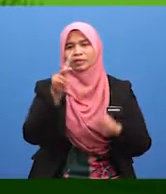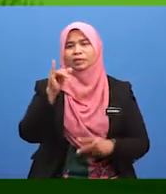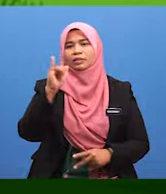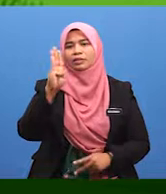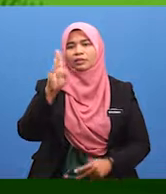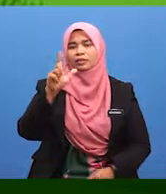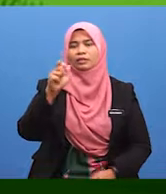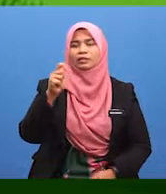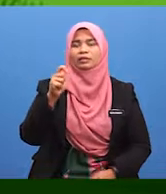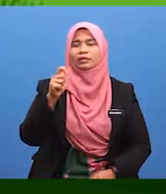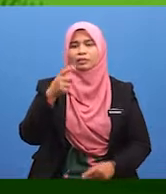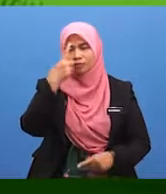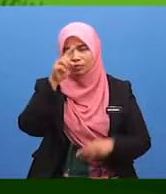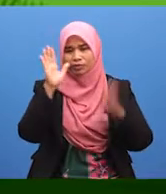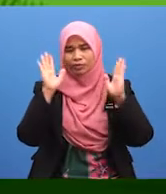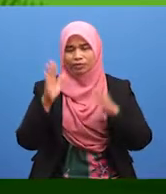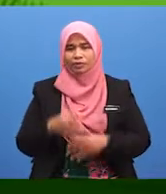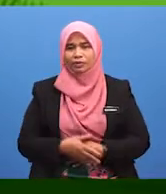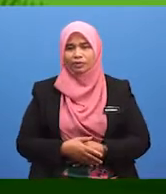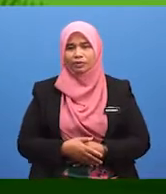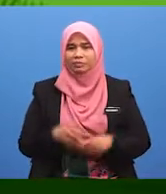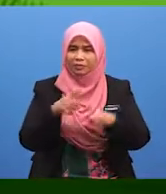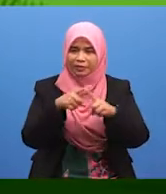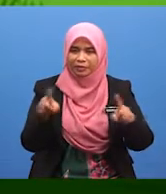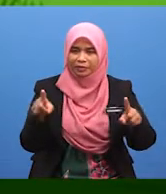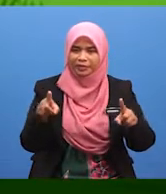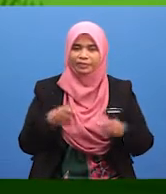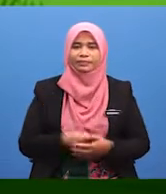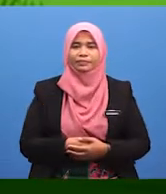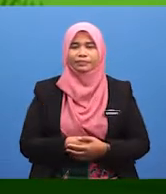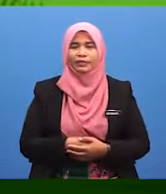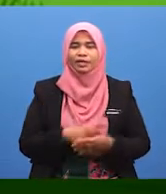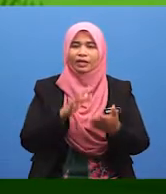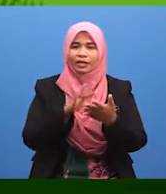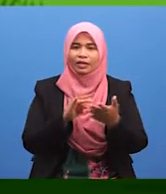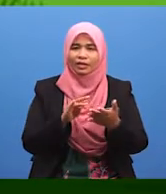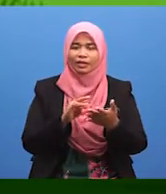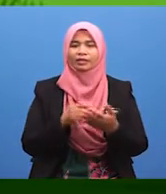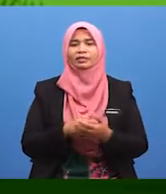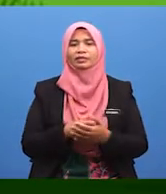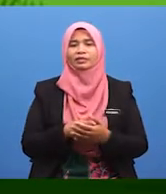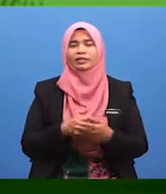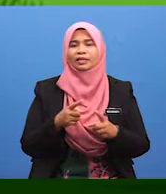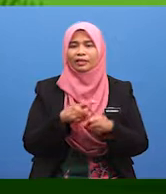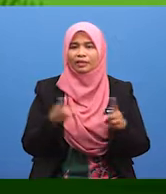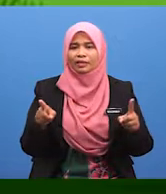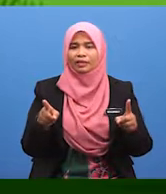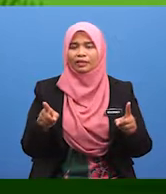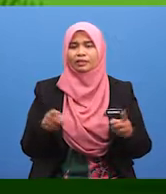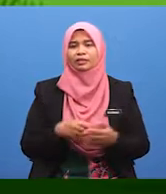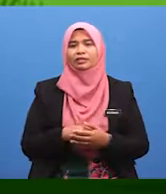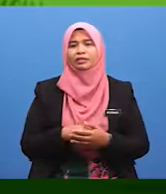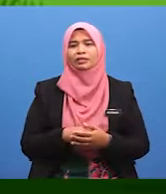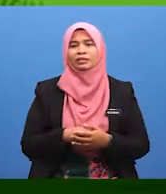qiblah untuk solat adalah amat berbeza. Kadang sampai ditapah solatnya sini.